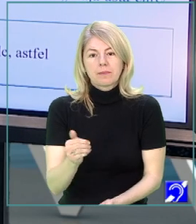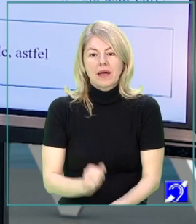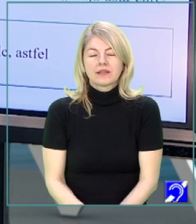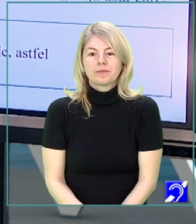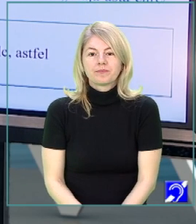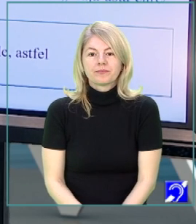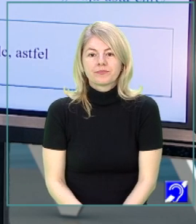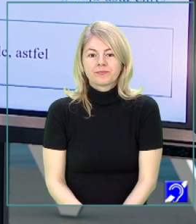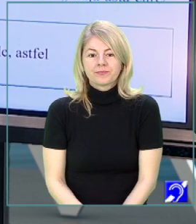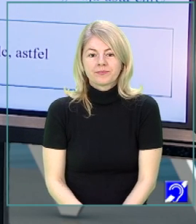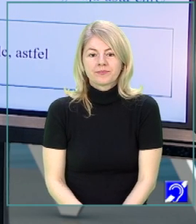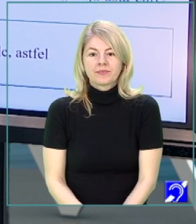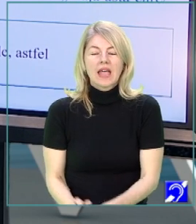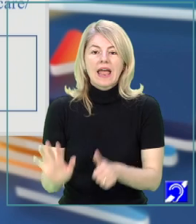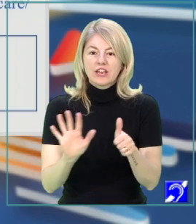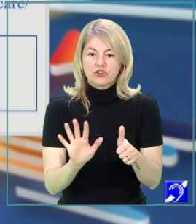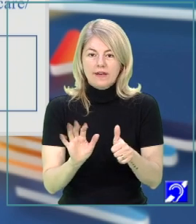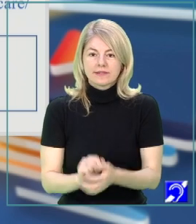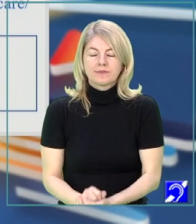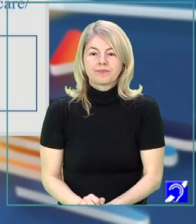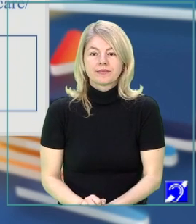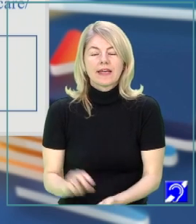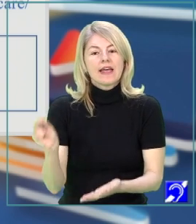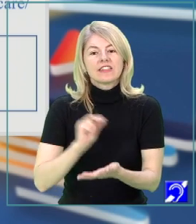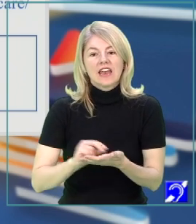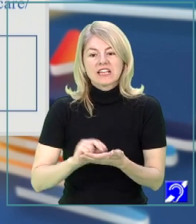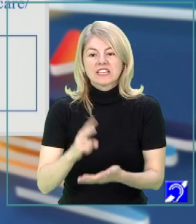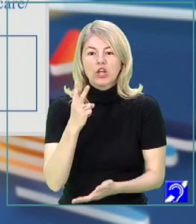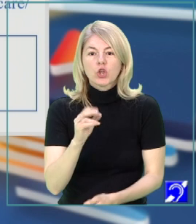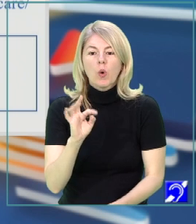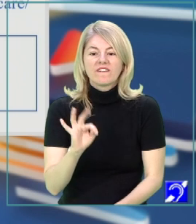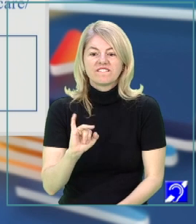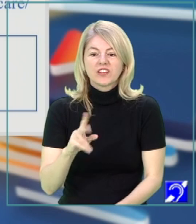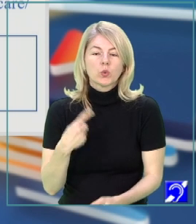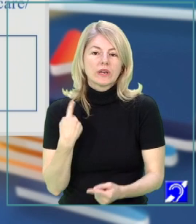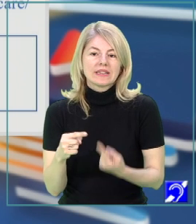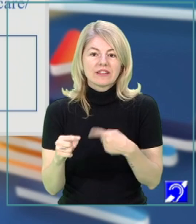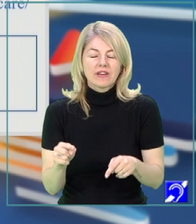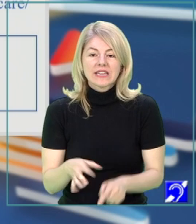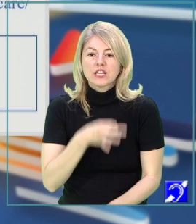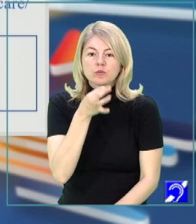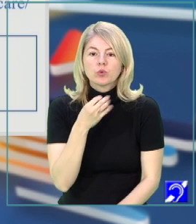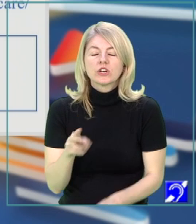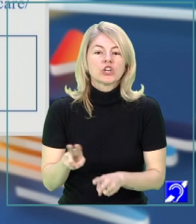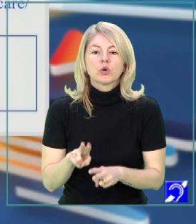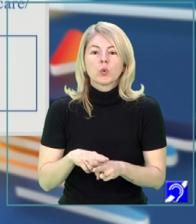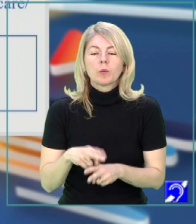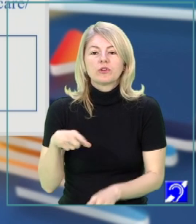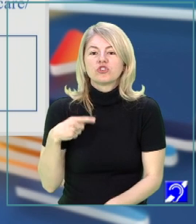la exercițiul șase. Transcrie două figuri de stil diferite, precizând felul lor.